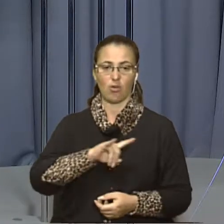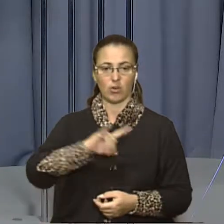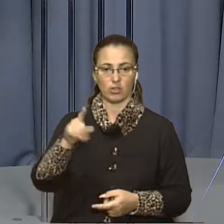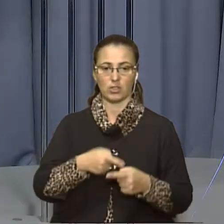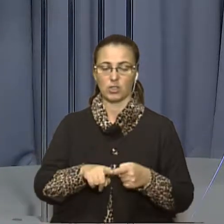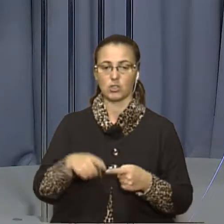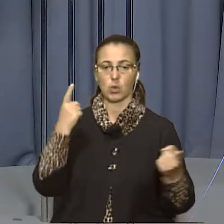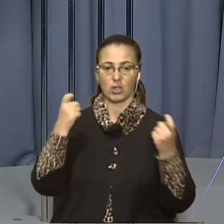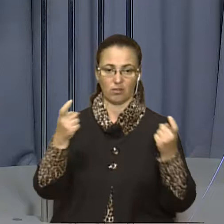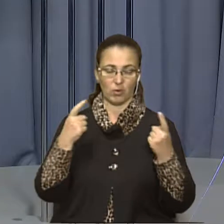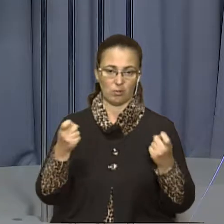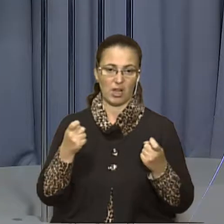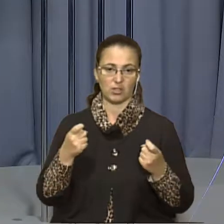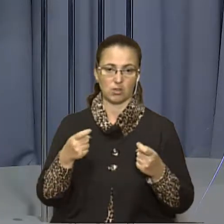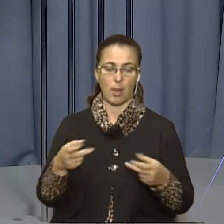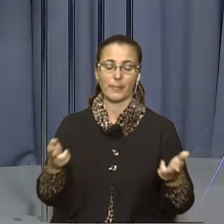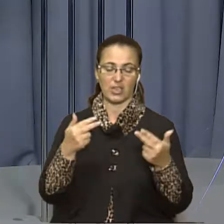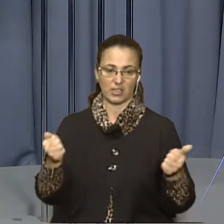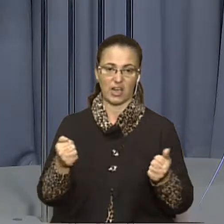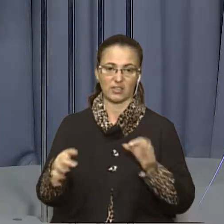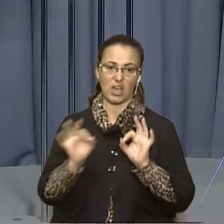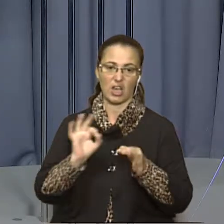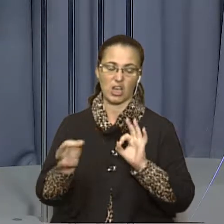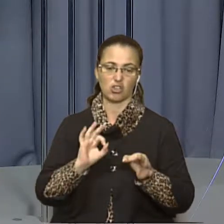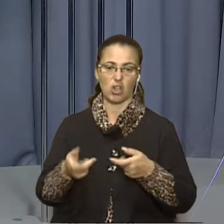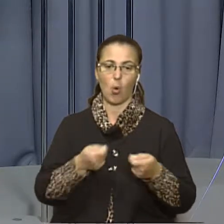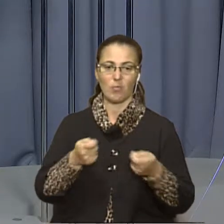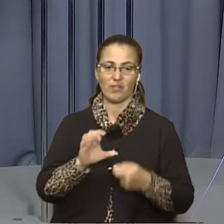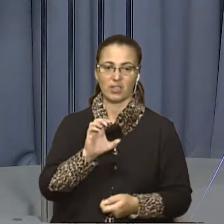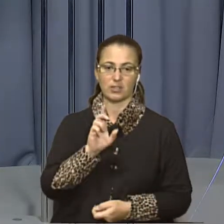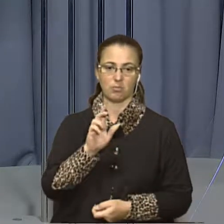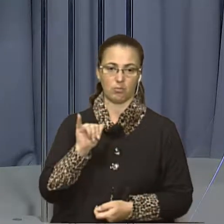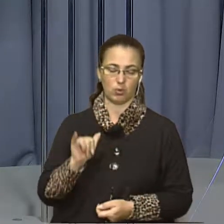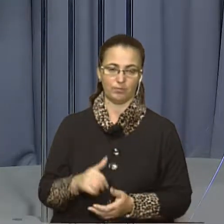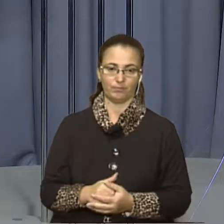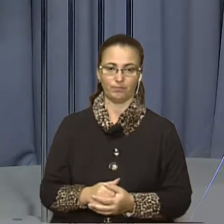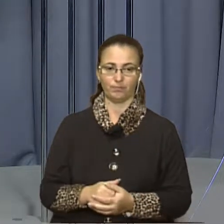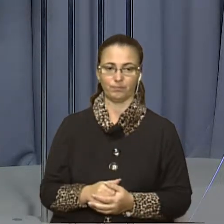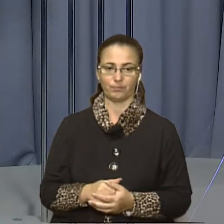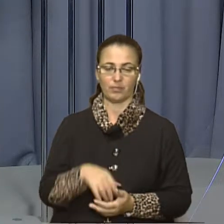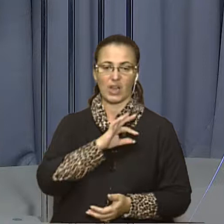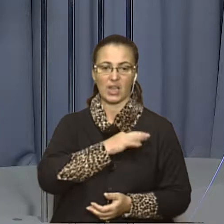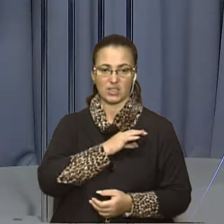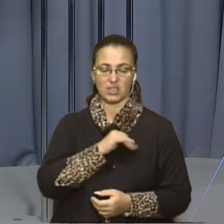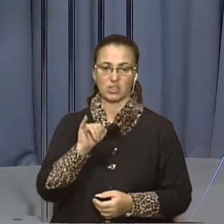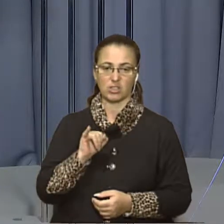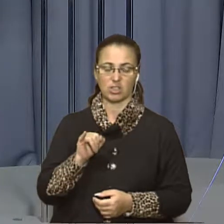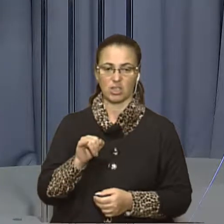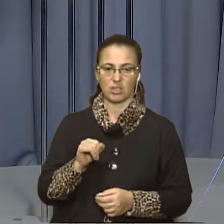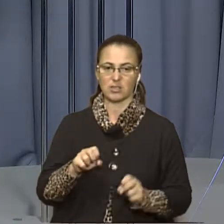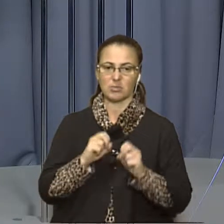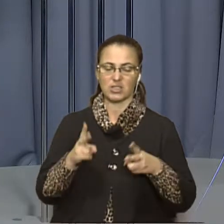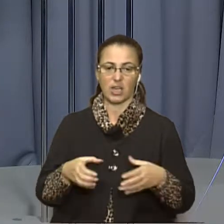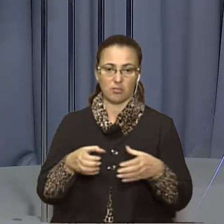кореспондентам новин підтвердила речниця управління СБУ у Львівській області Роксулана Яворська. Слідчі та контррозвідка